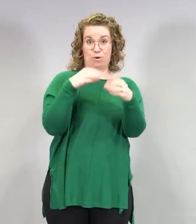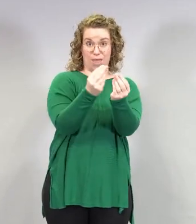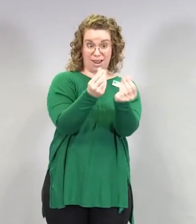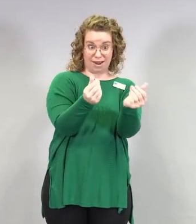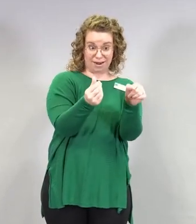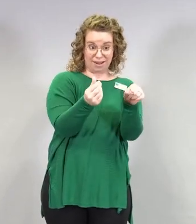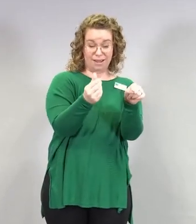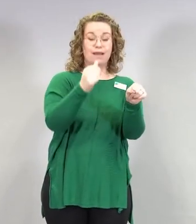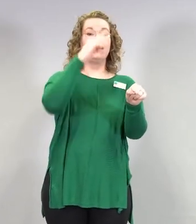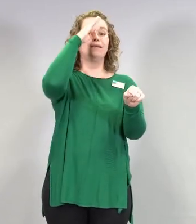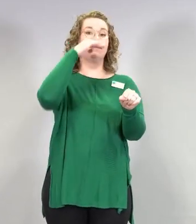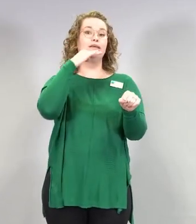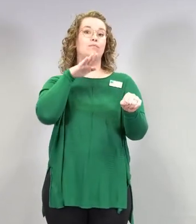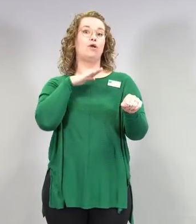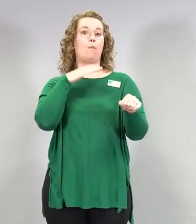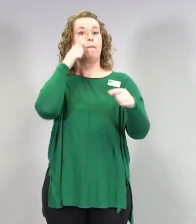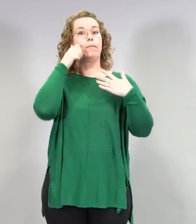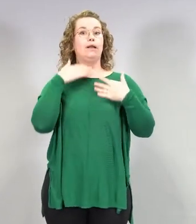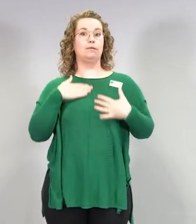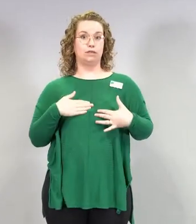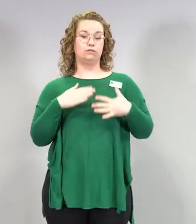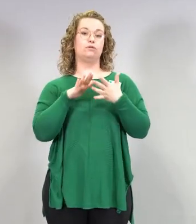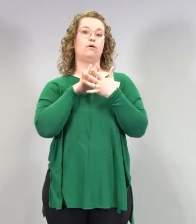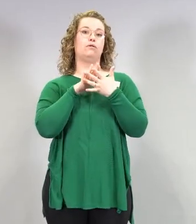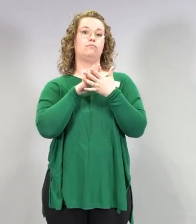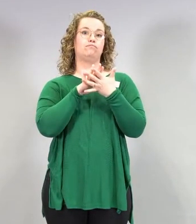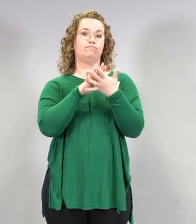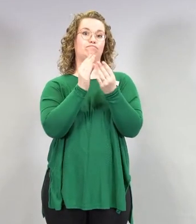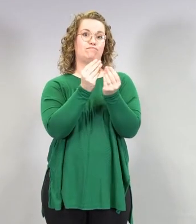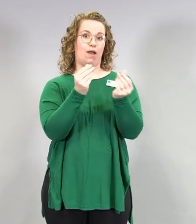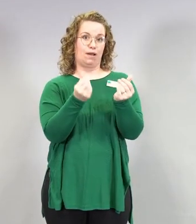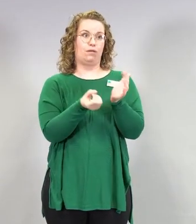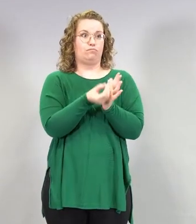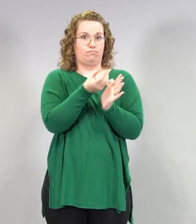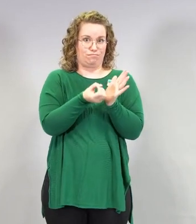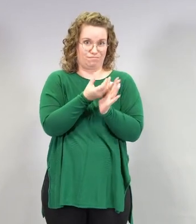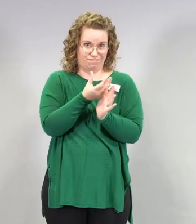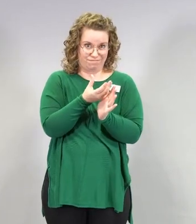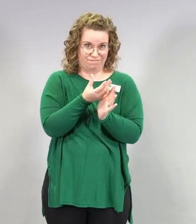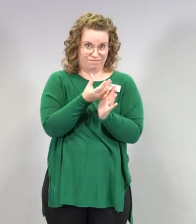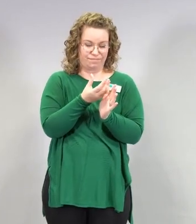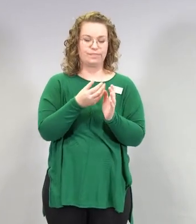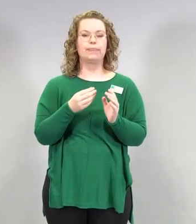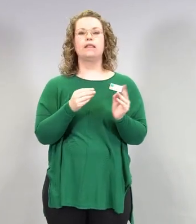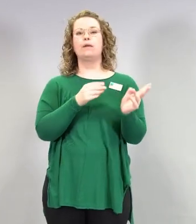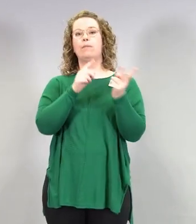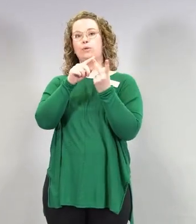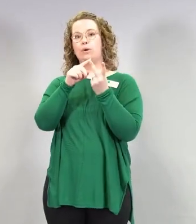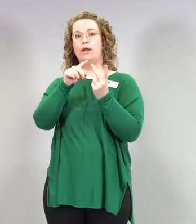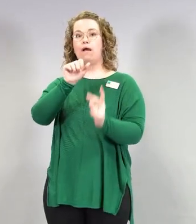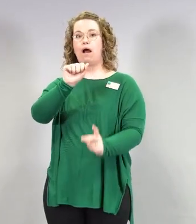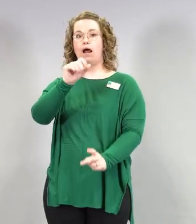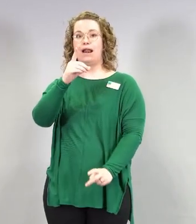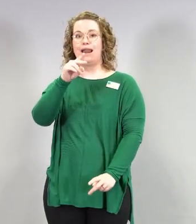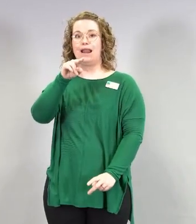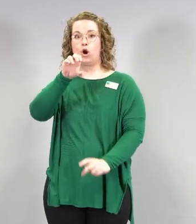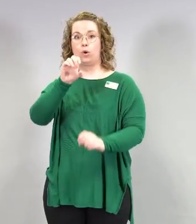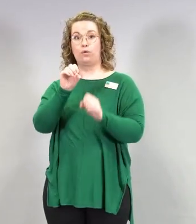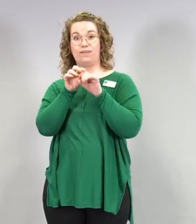vasta-aineita. Tämä on näillä adenovirusvektorirokotteilla hyvin samanlainen tämä